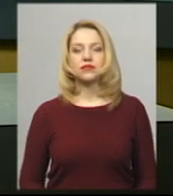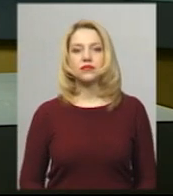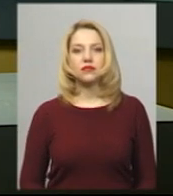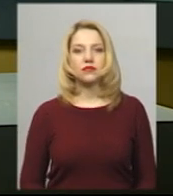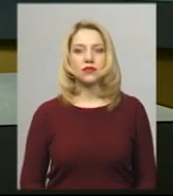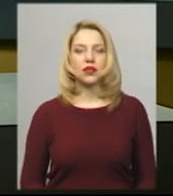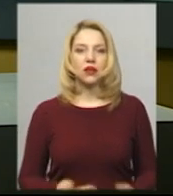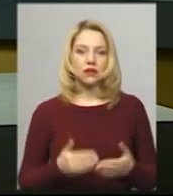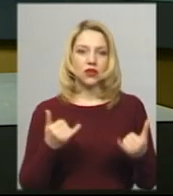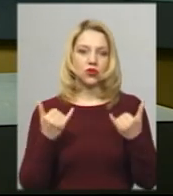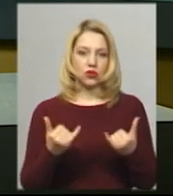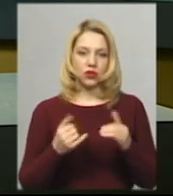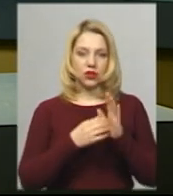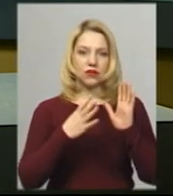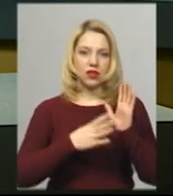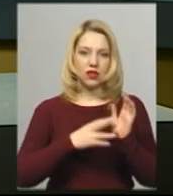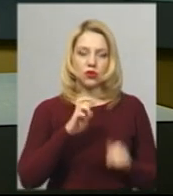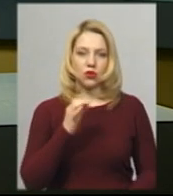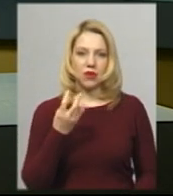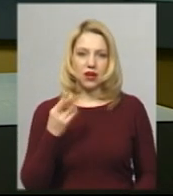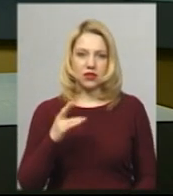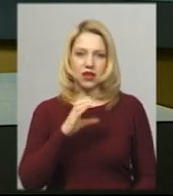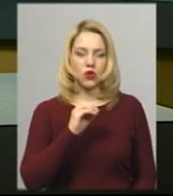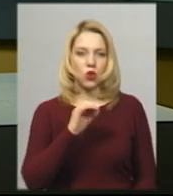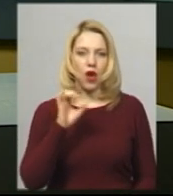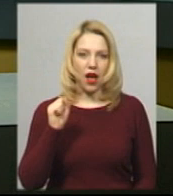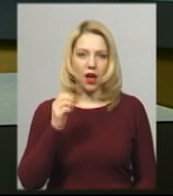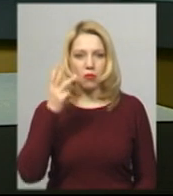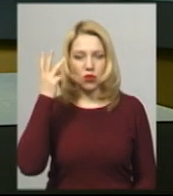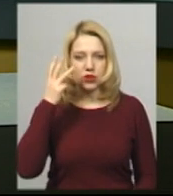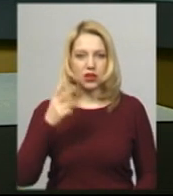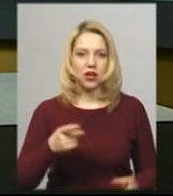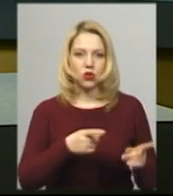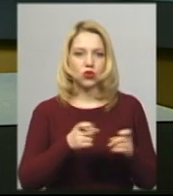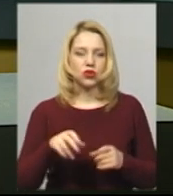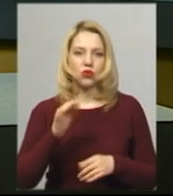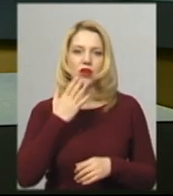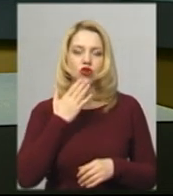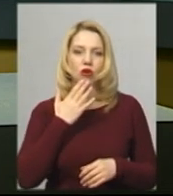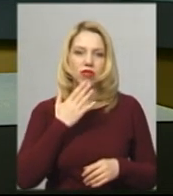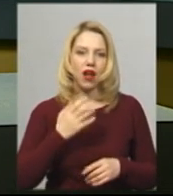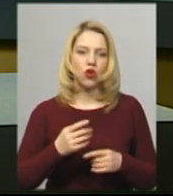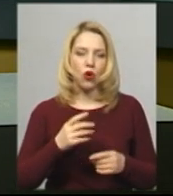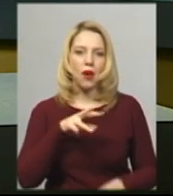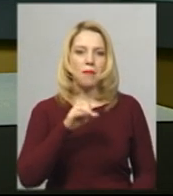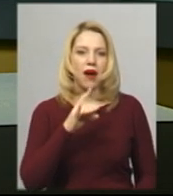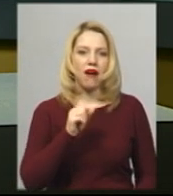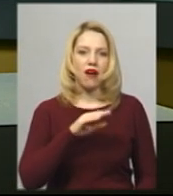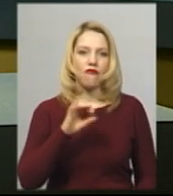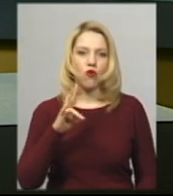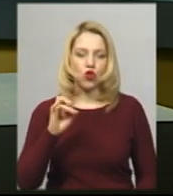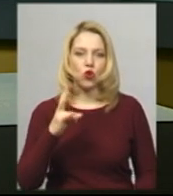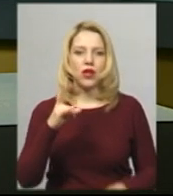Від сьогодні, 19 березня, ЮА Поділля долучилася до національного марафону на Суспільному під назвою «На